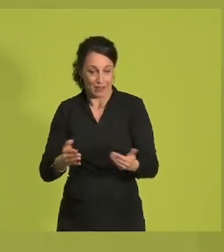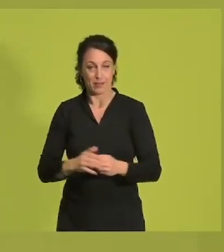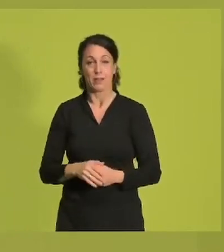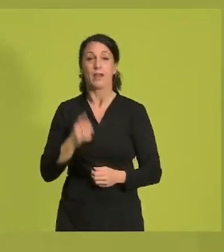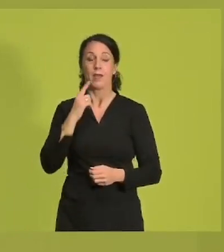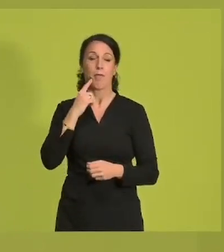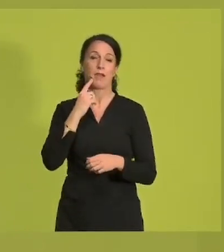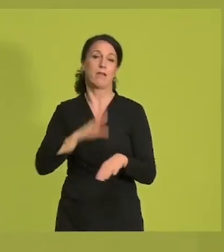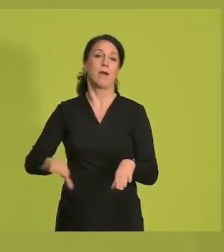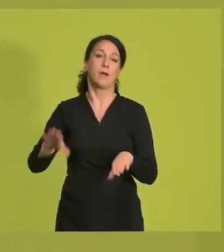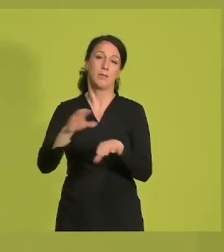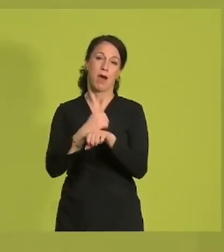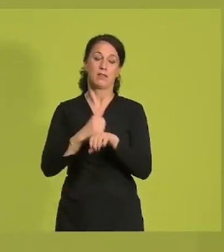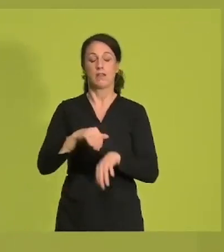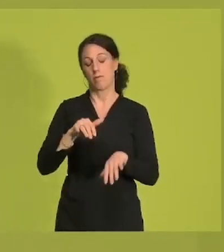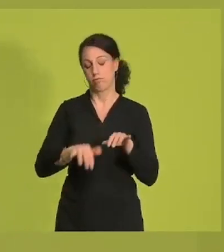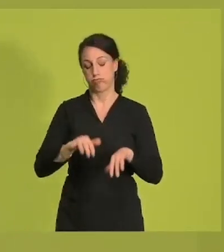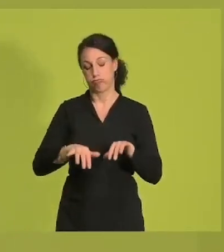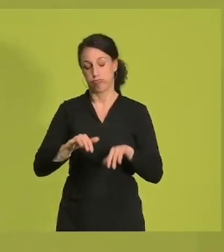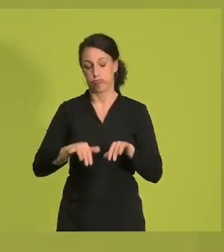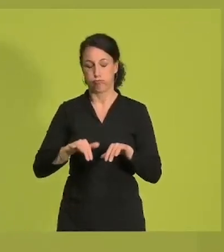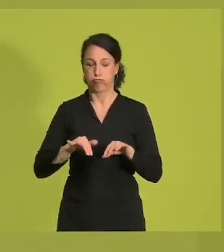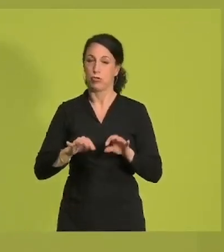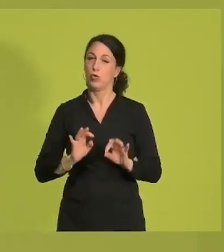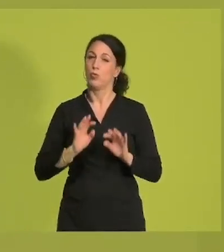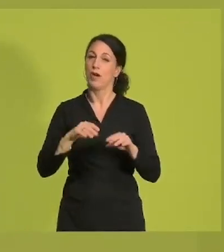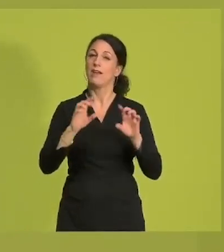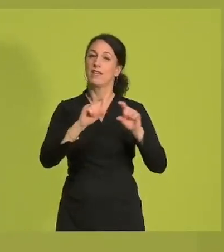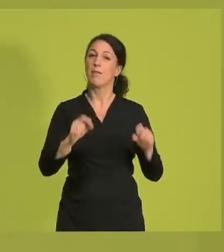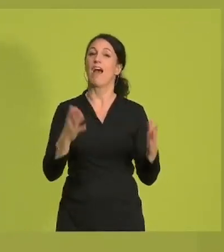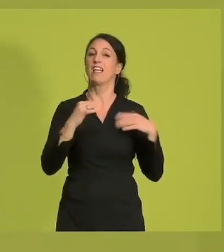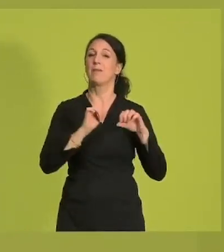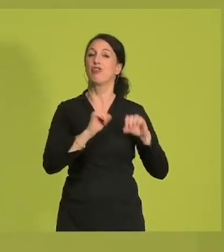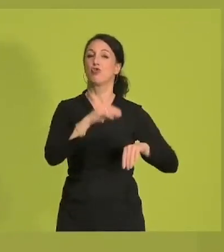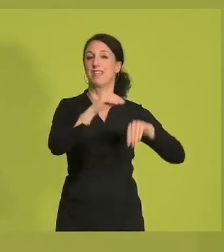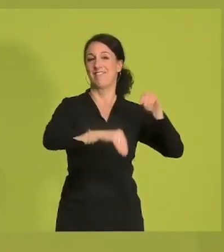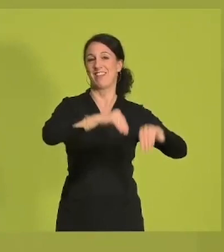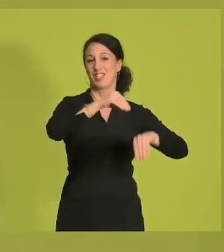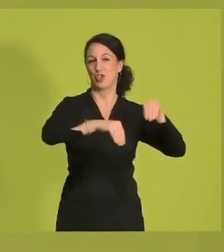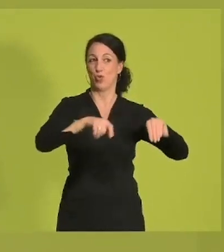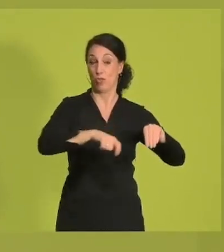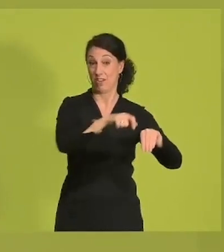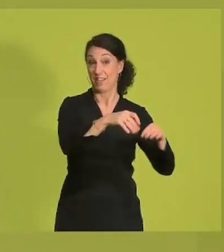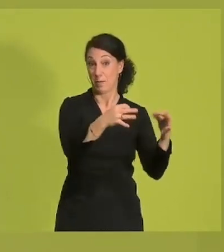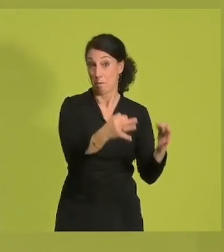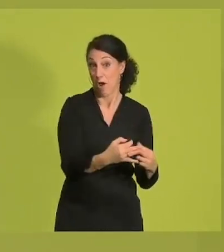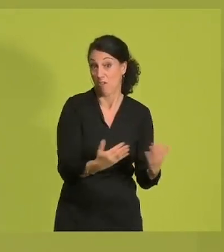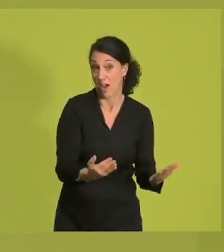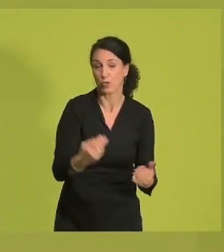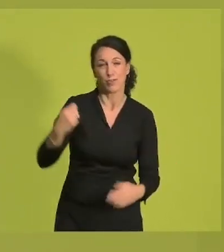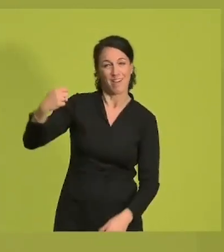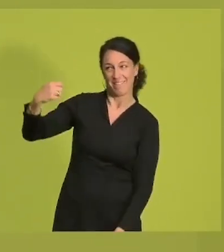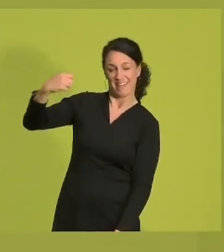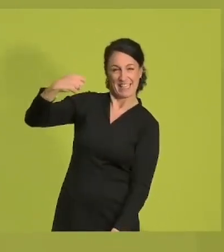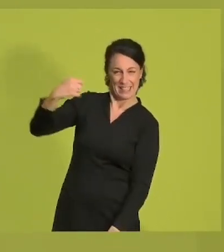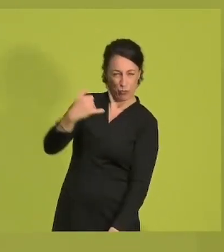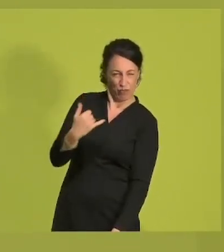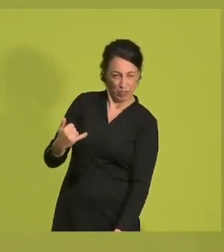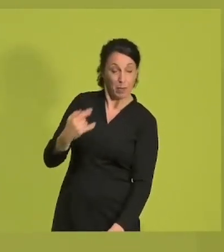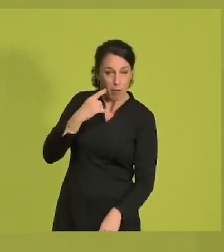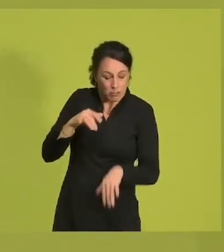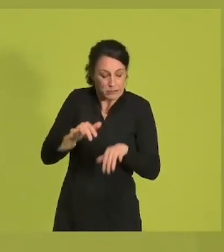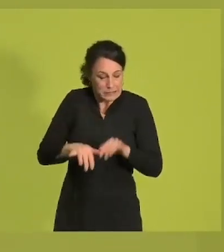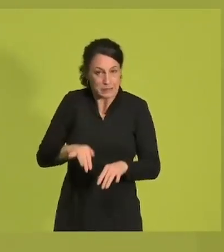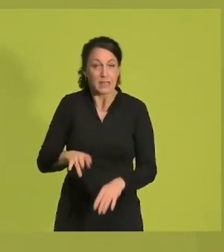im Moment meine Masterarbeit über die nötigen Klimaschutzinvestitionen, die wir in Nordrhein-Westfalen brauchen und wie wir diese finanzieren können. Jeden